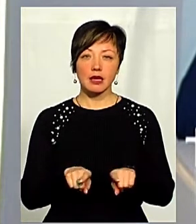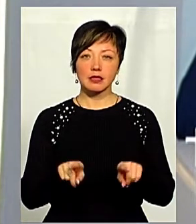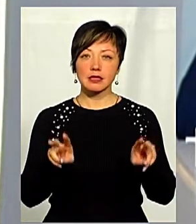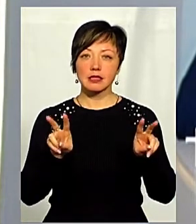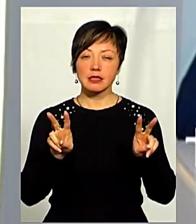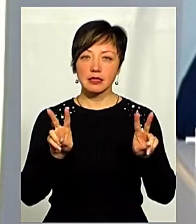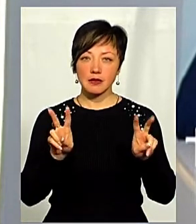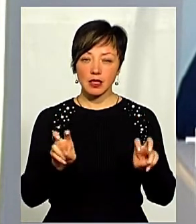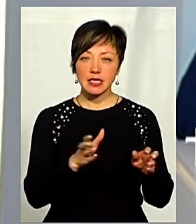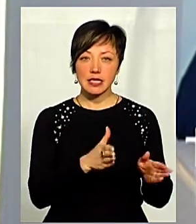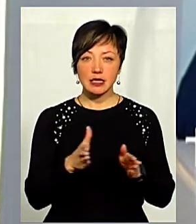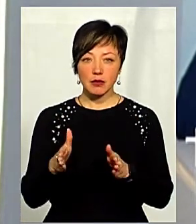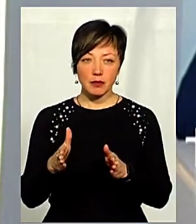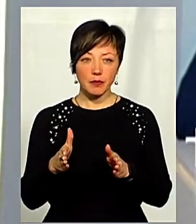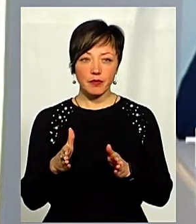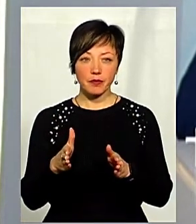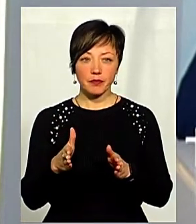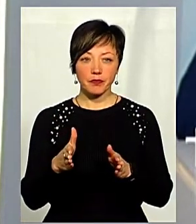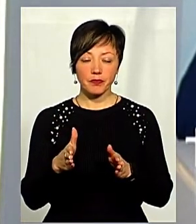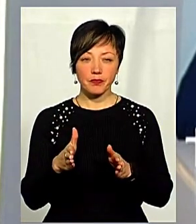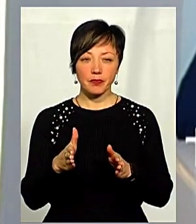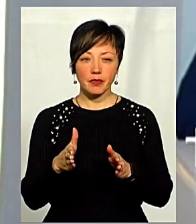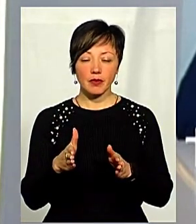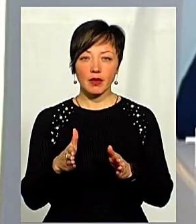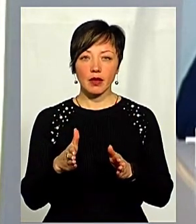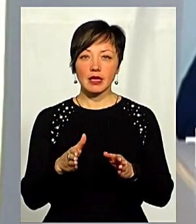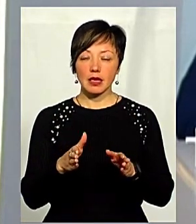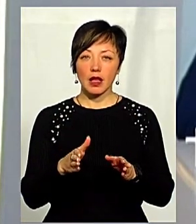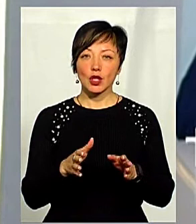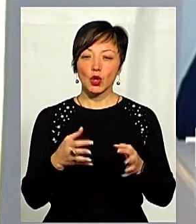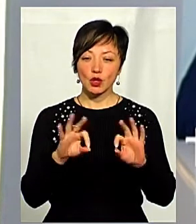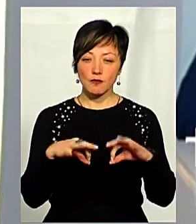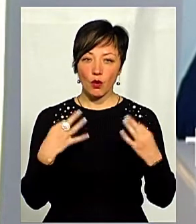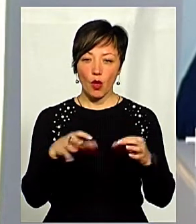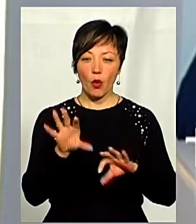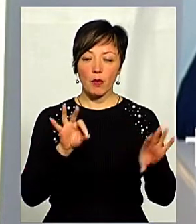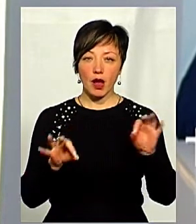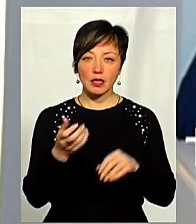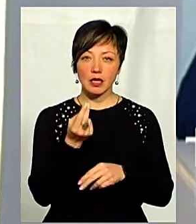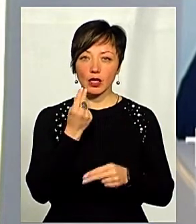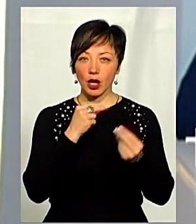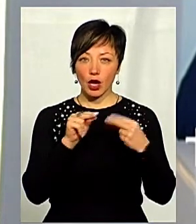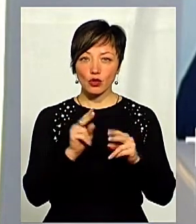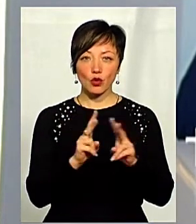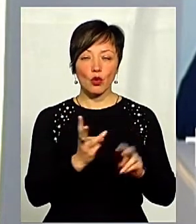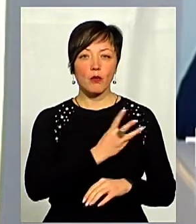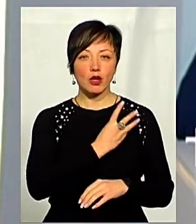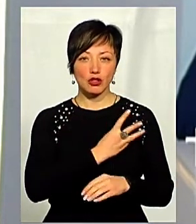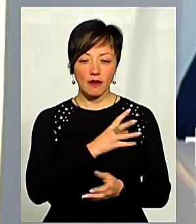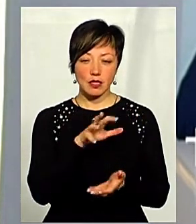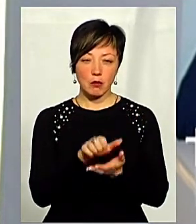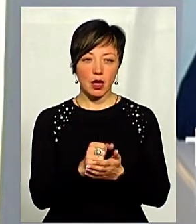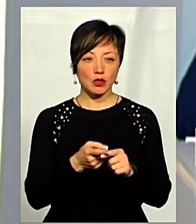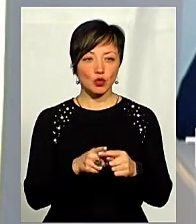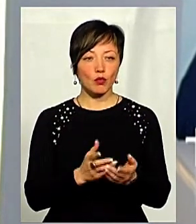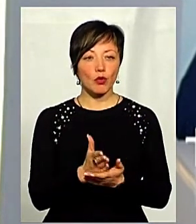«Зеліфт», яка дозволила мені, по суті, обрати найдостойніших з тих, хто бажав обіймати ту або